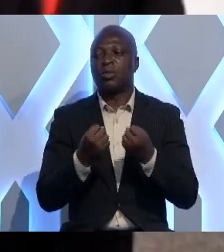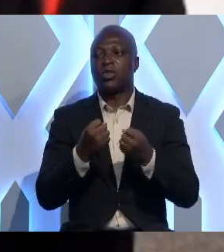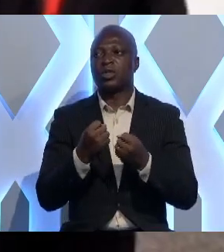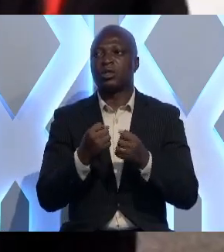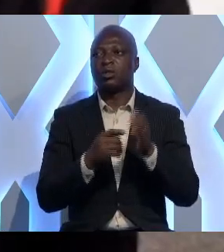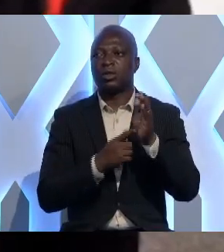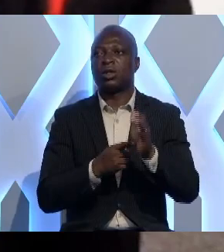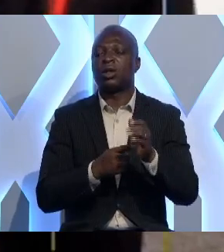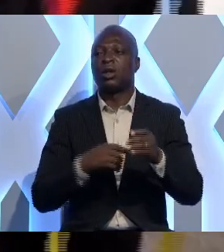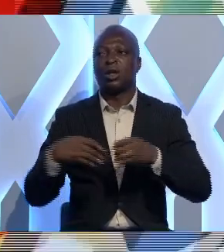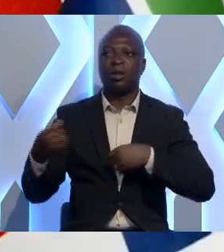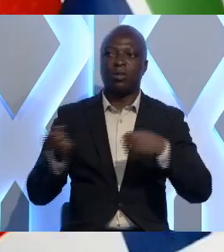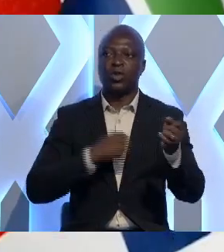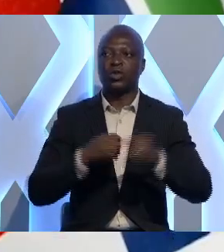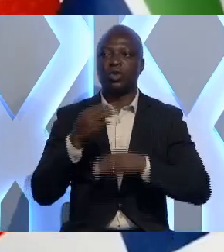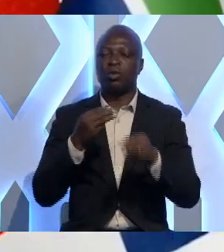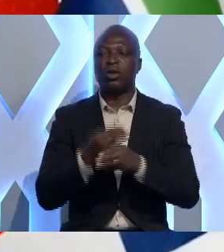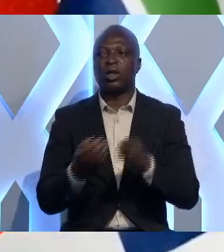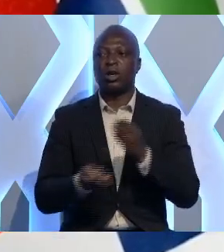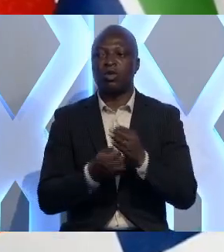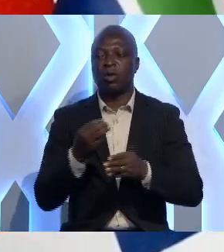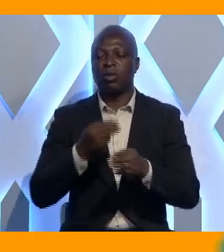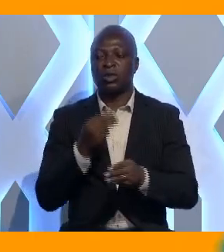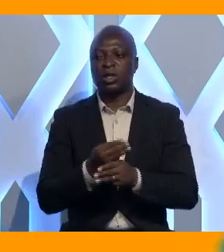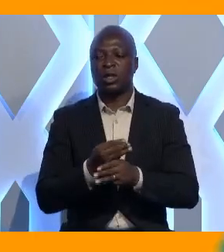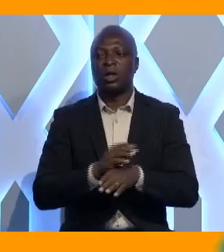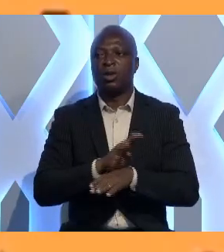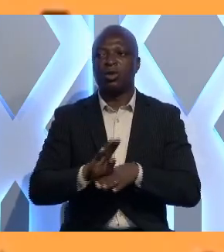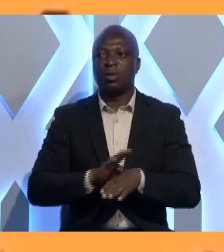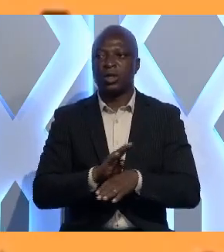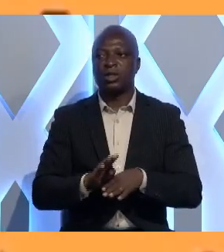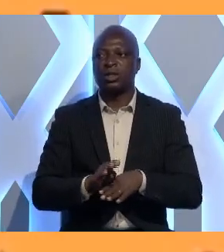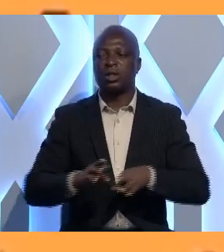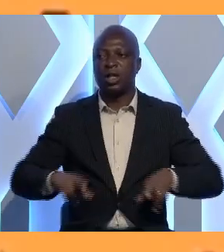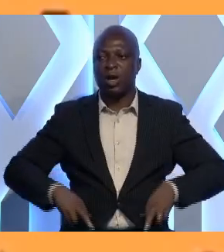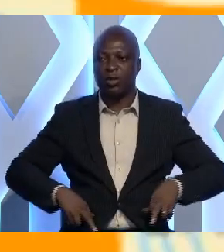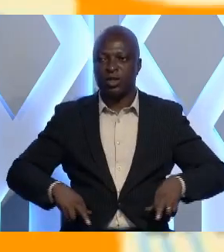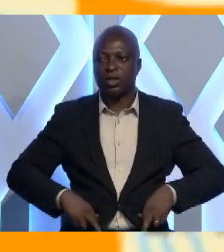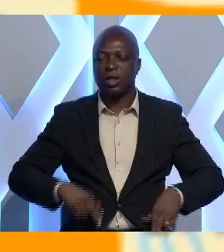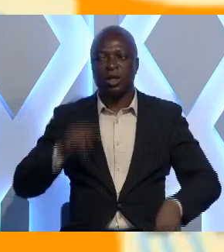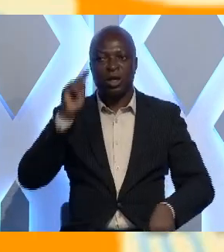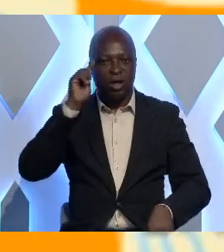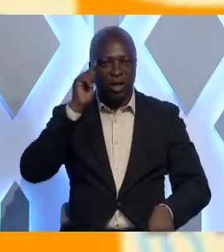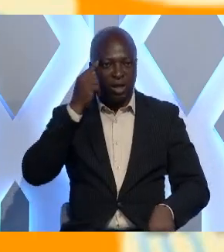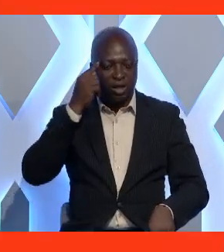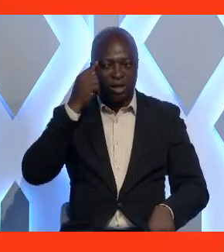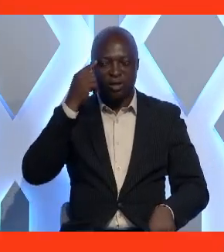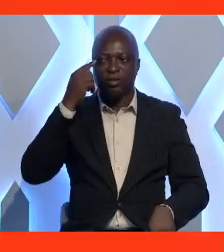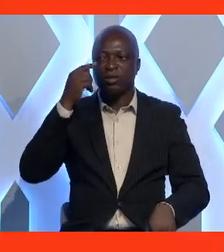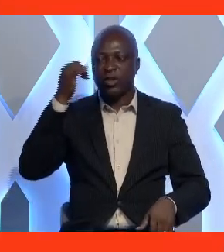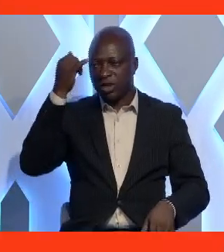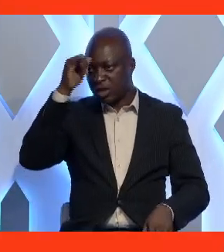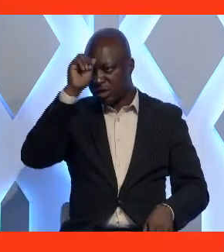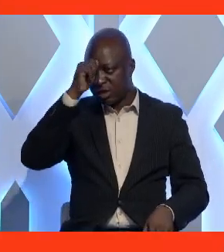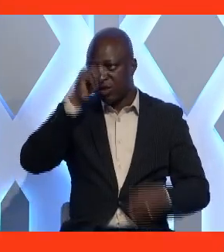montantes qui bouscule le monde économique mondial. Le Brésil, la Russie, l'Inde, la Chine et